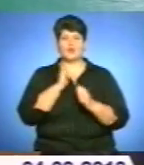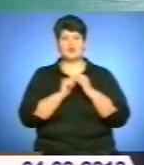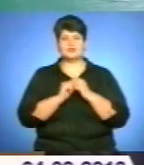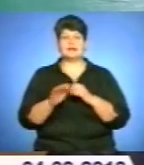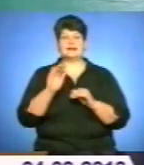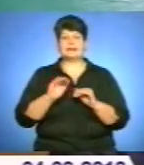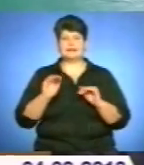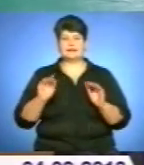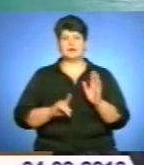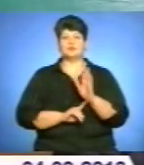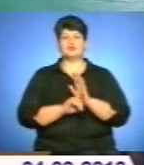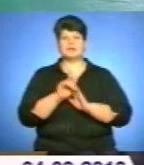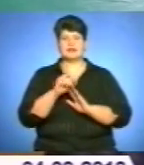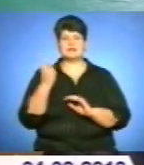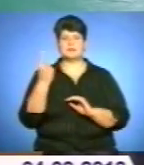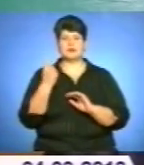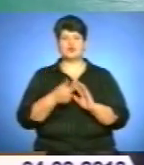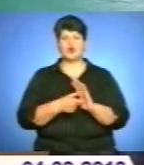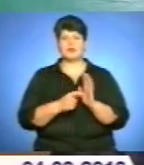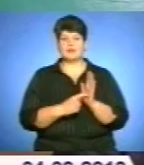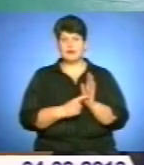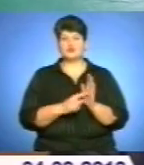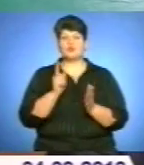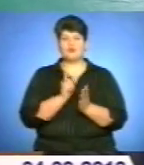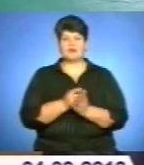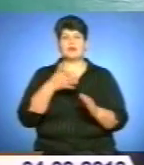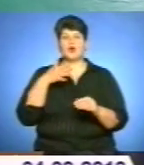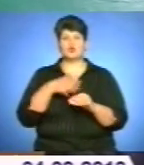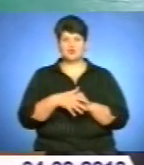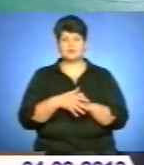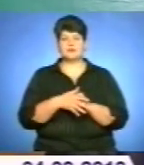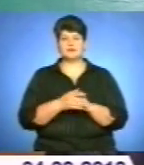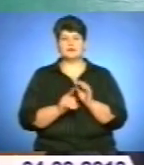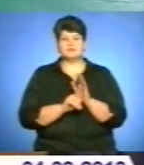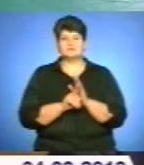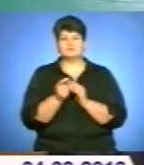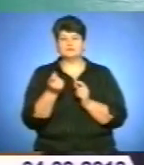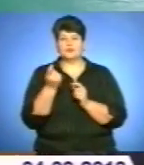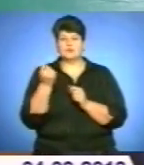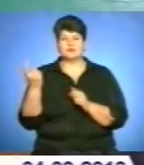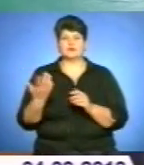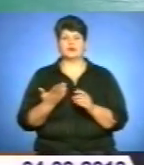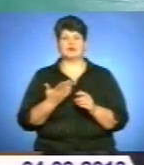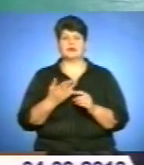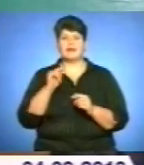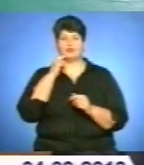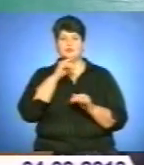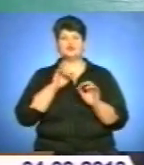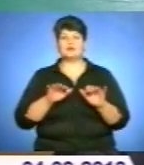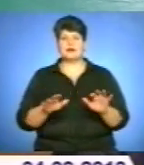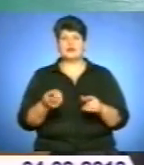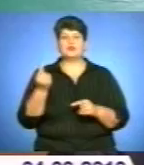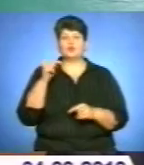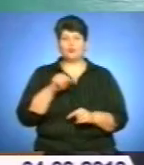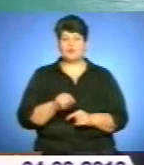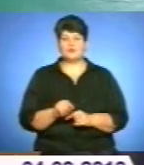починаючи вже з 1 класу, повинна розуміти ази економічної діяльності. І саме тому